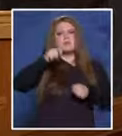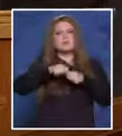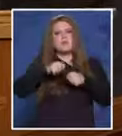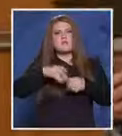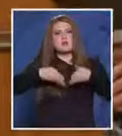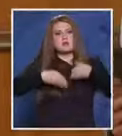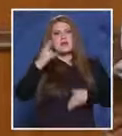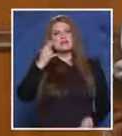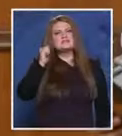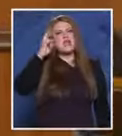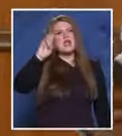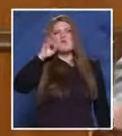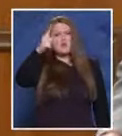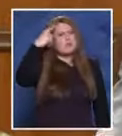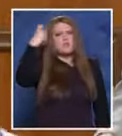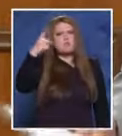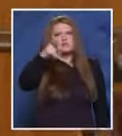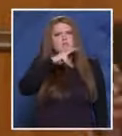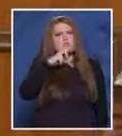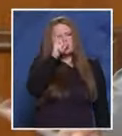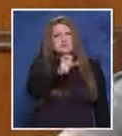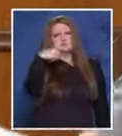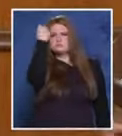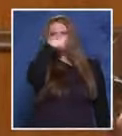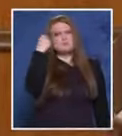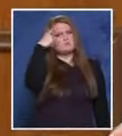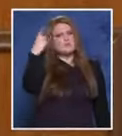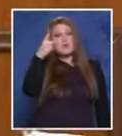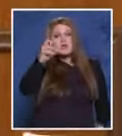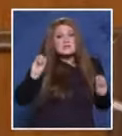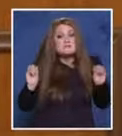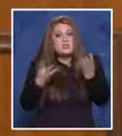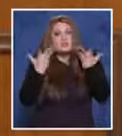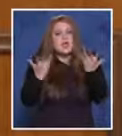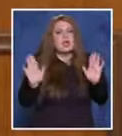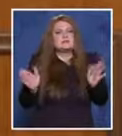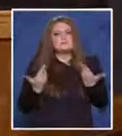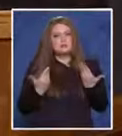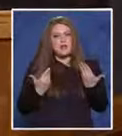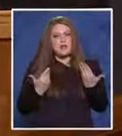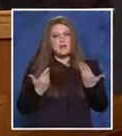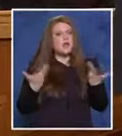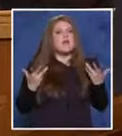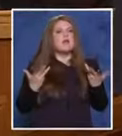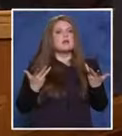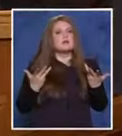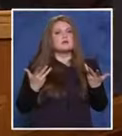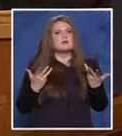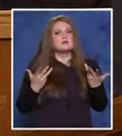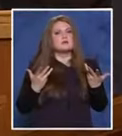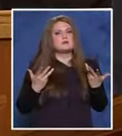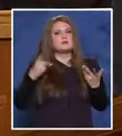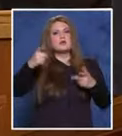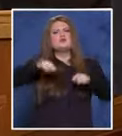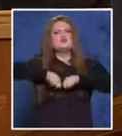Добре, ти помниш ли ги полицаи? Как стана това нещо? Как те нападнаха? Изведнеш ли? Как стана? Ма никак. Чупиха